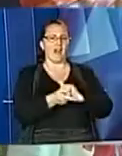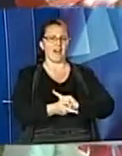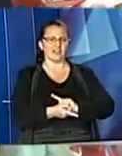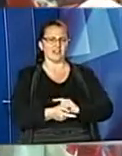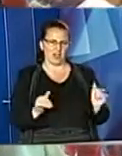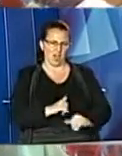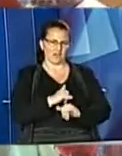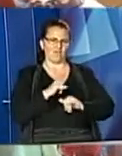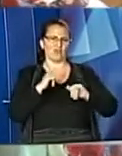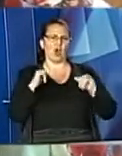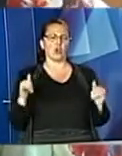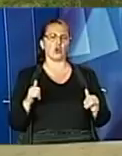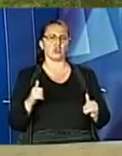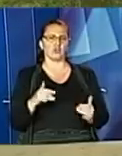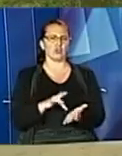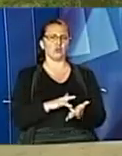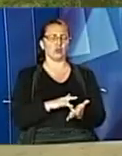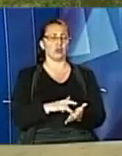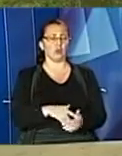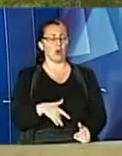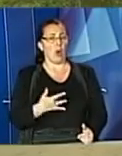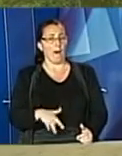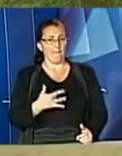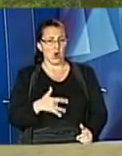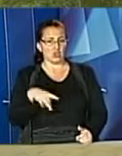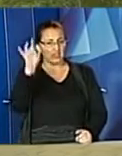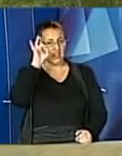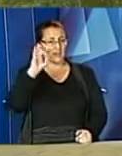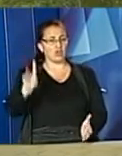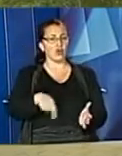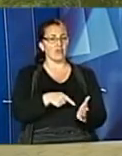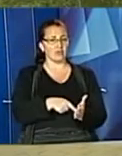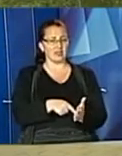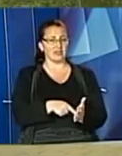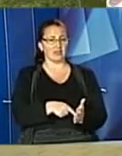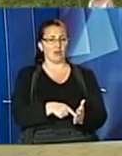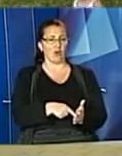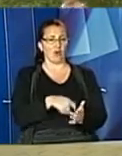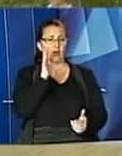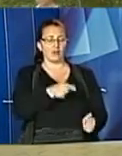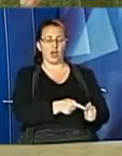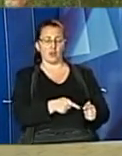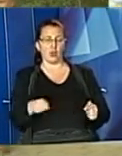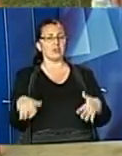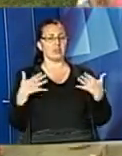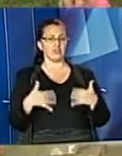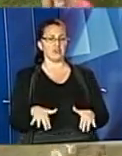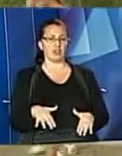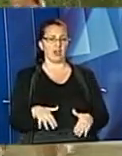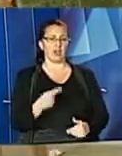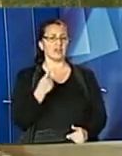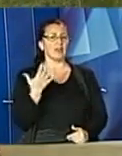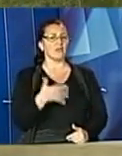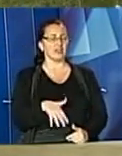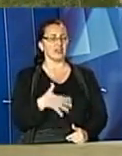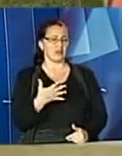туризму в Україні і в Морщині зокрема. Морщина – відоме місто протягом вже 150